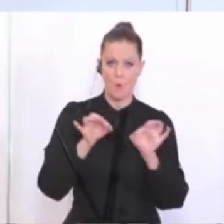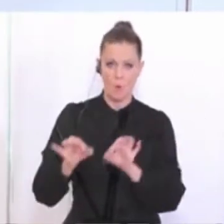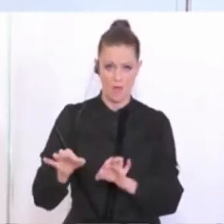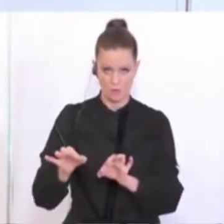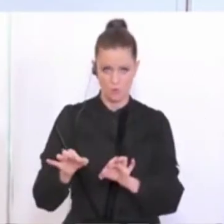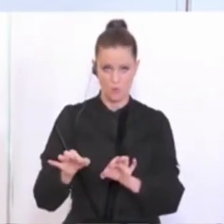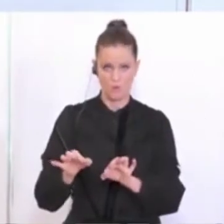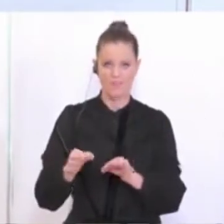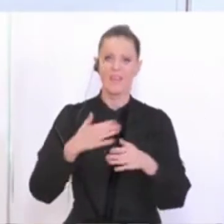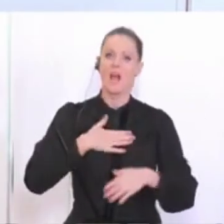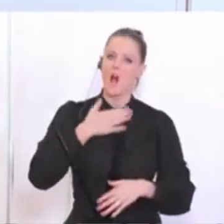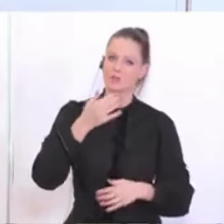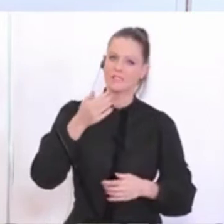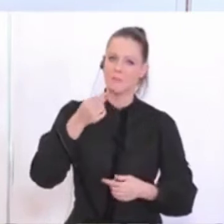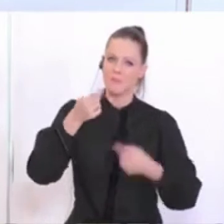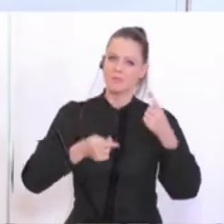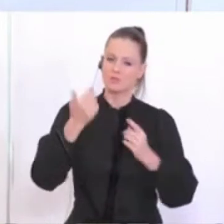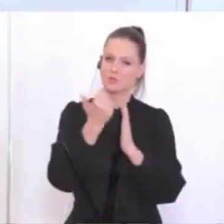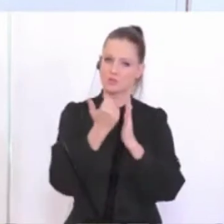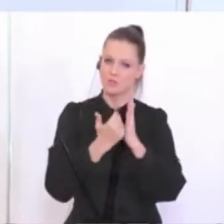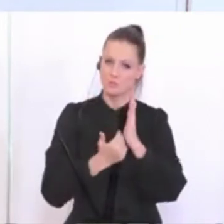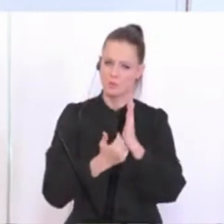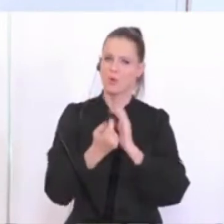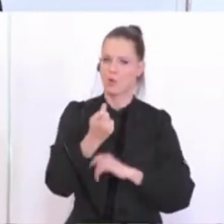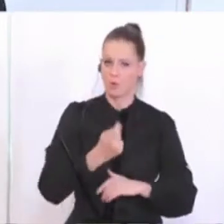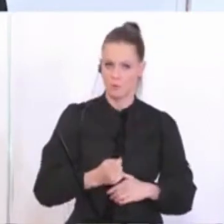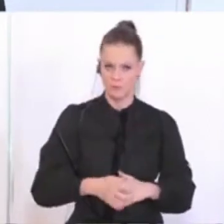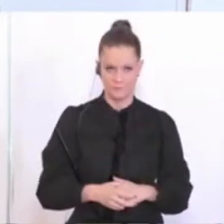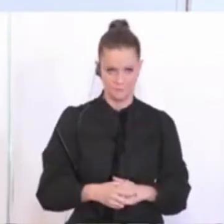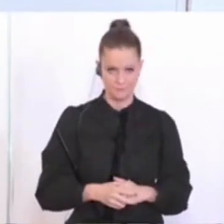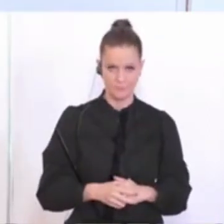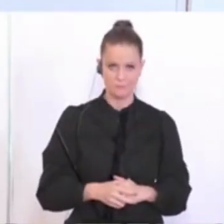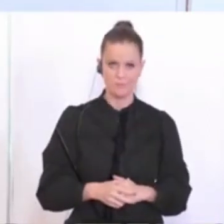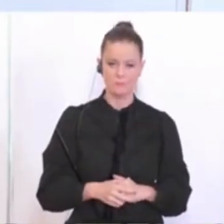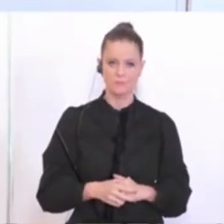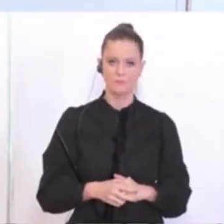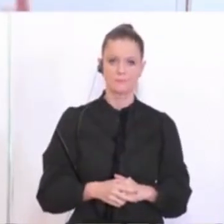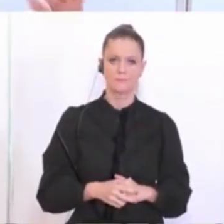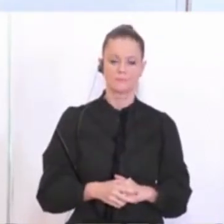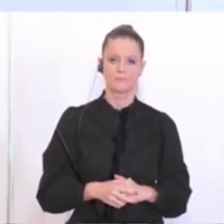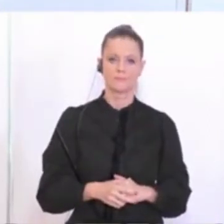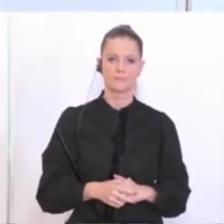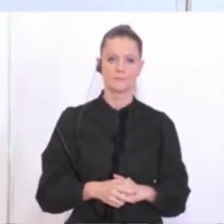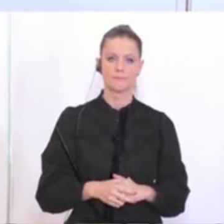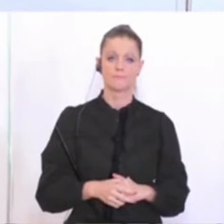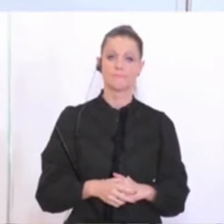entsprechenden Ausnahmebestimmungen regeln wird. Damit komme ich einerseits zum erfreulichen Resümee und